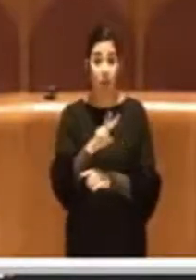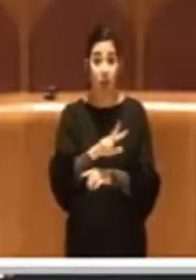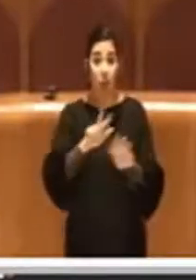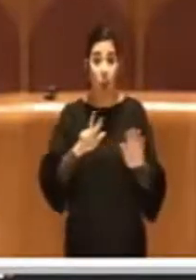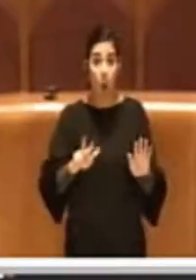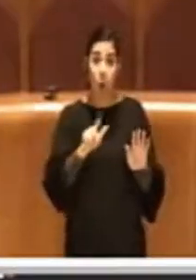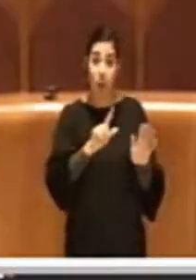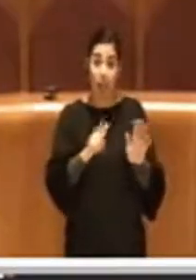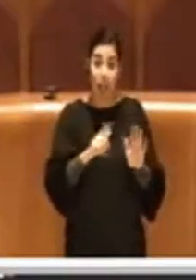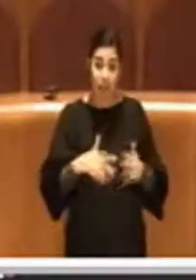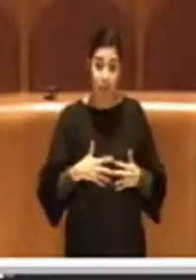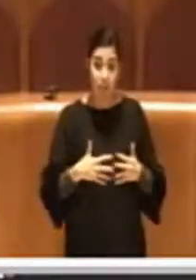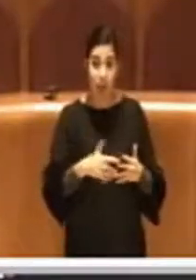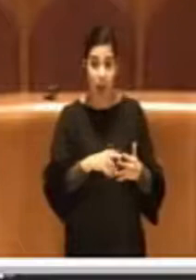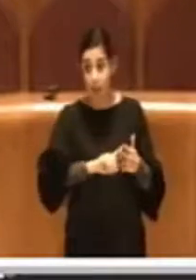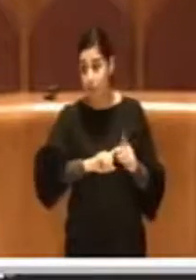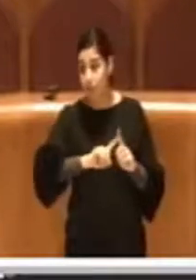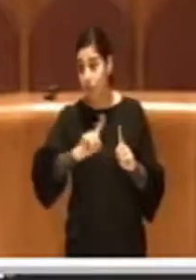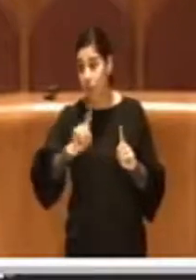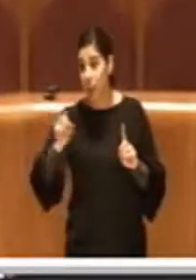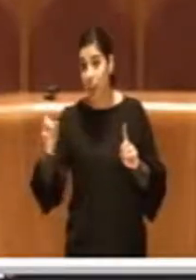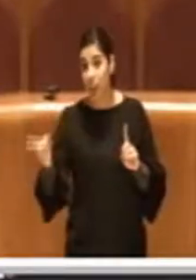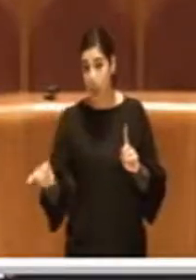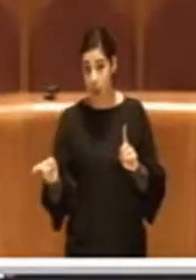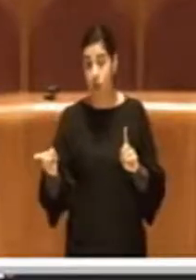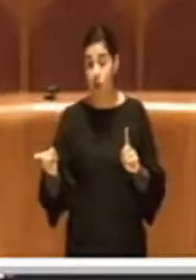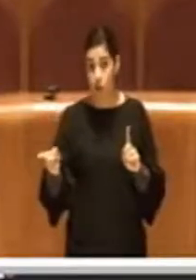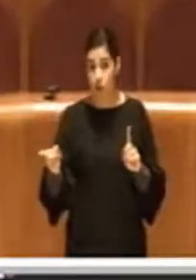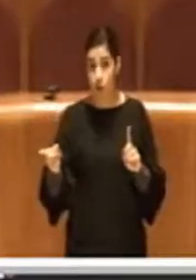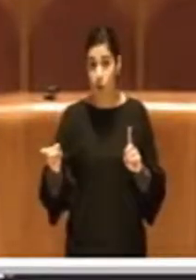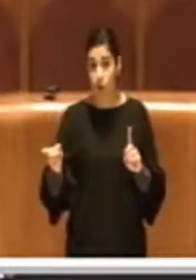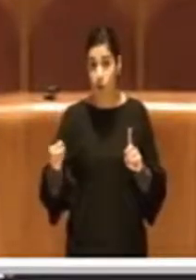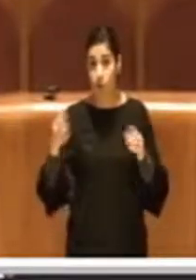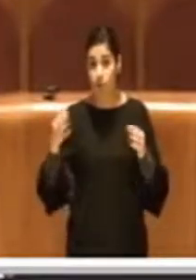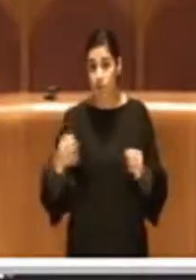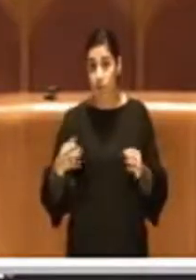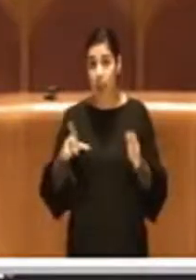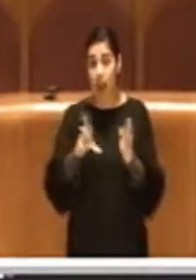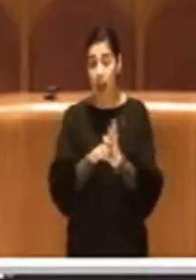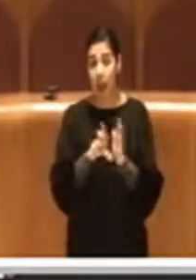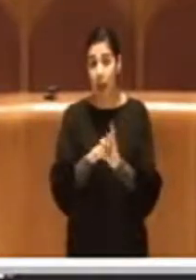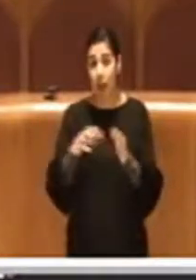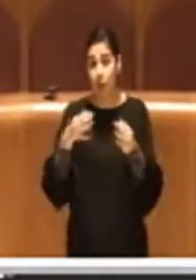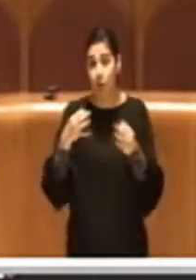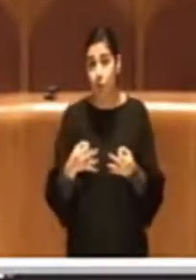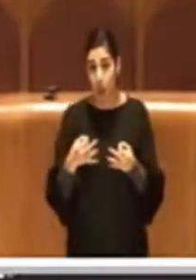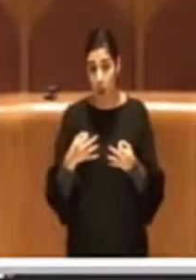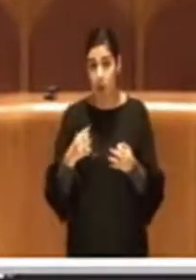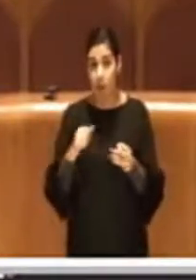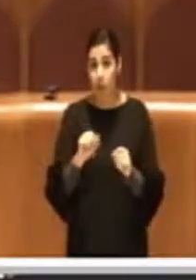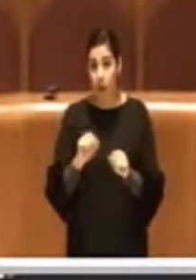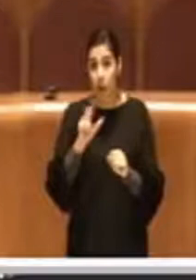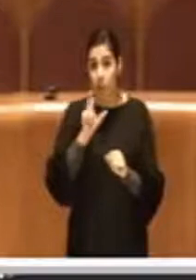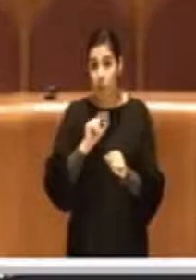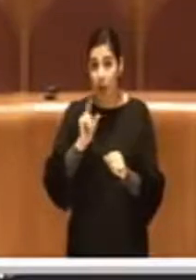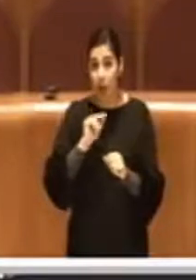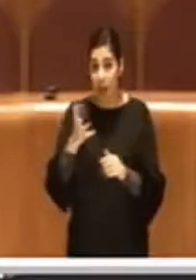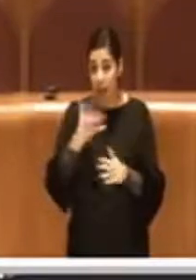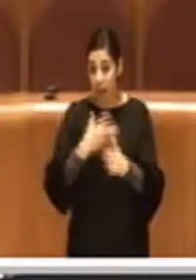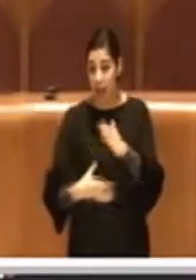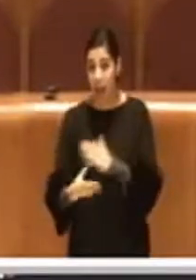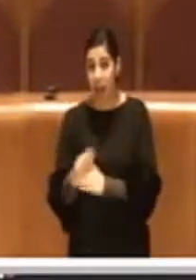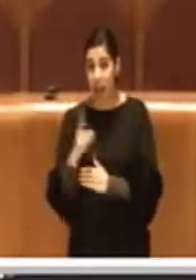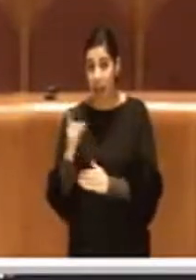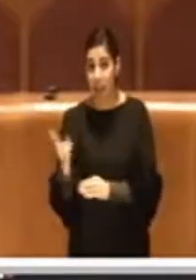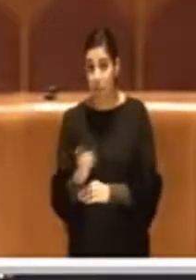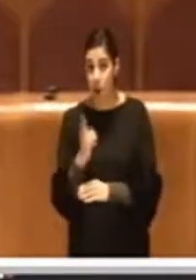settimana in poi fino a quando la legge prescrive che si debba parlare di nati morti